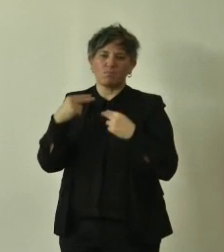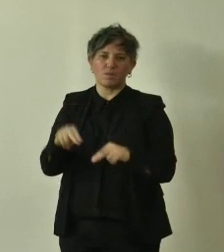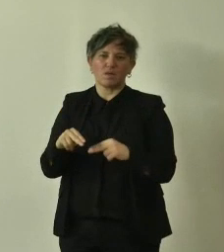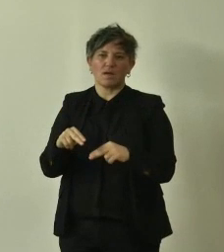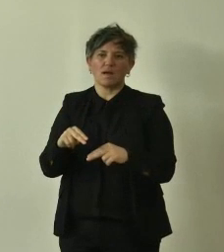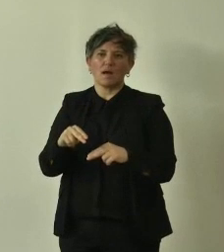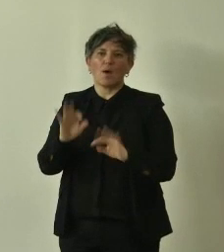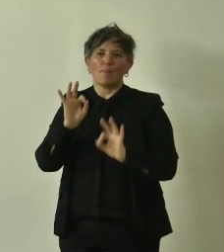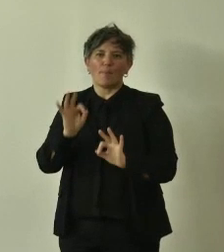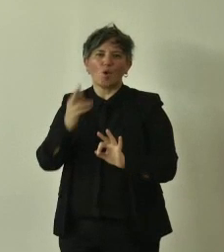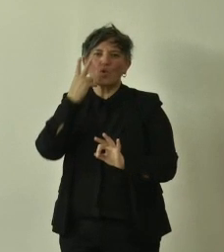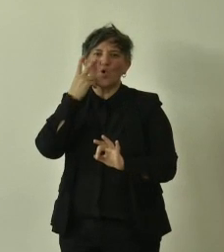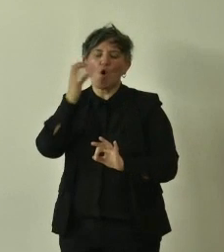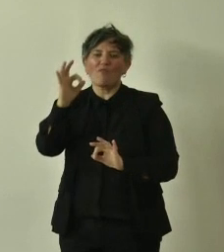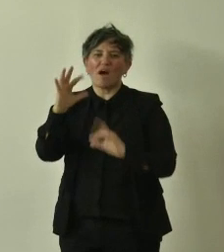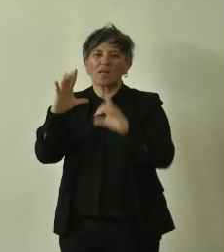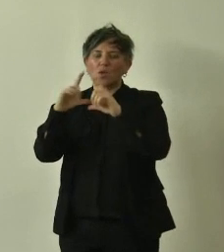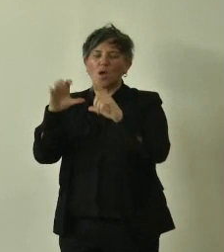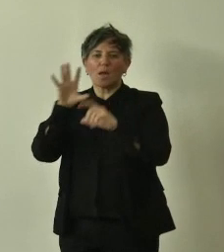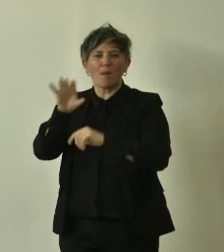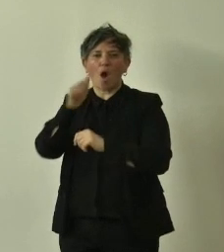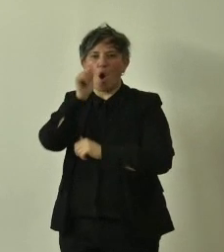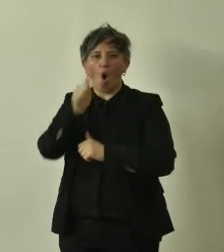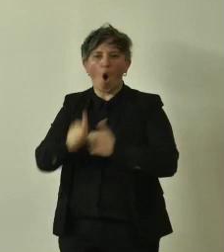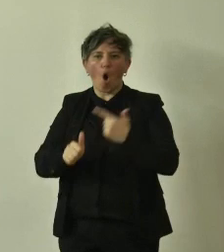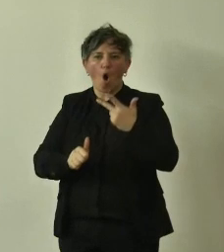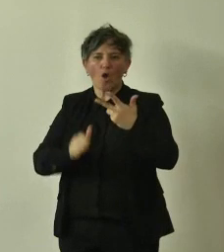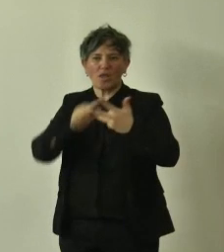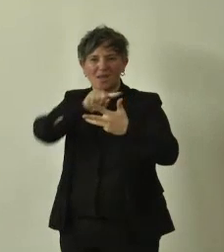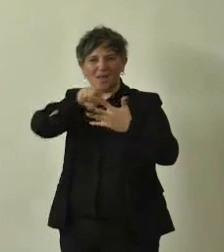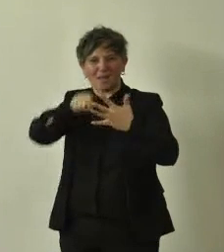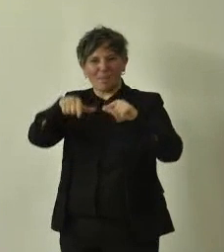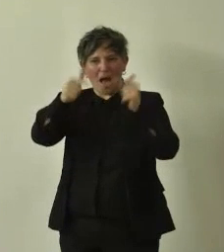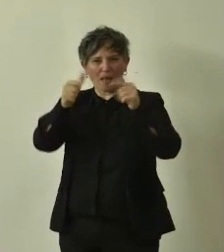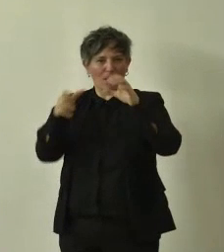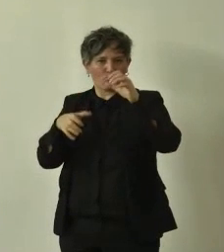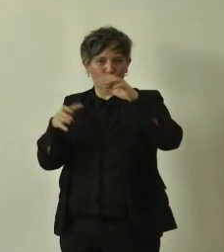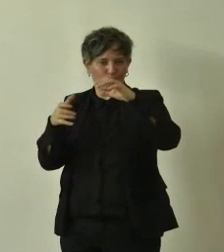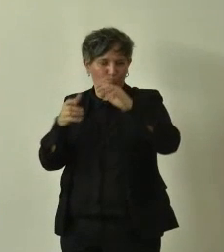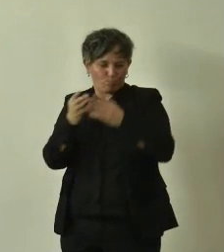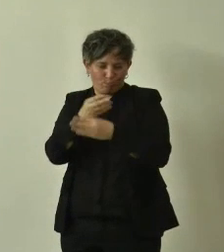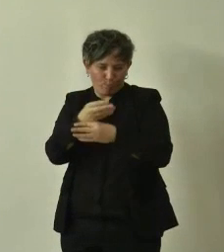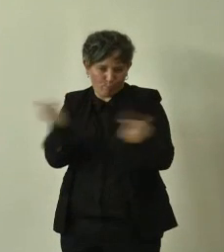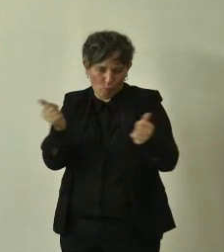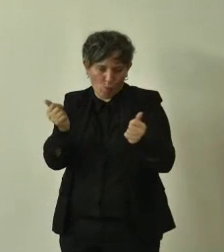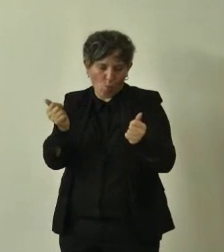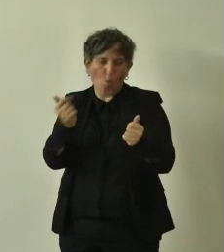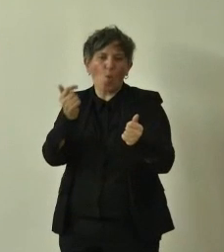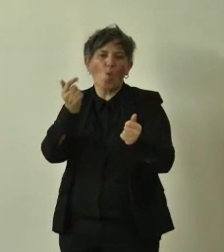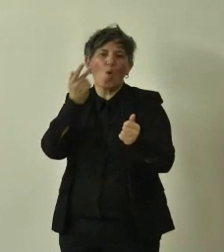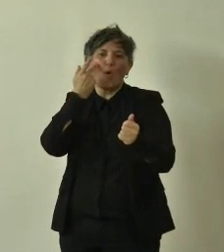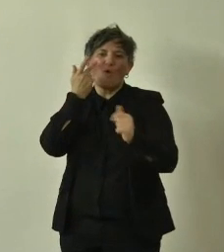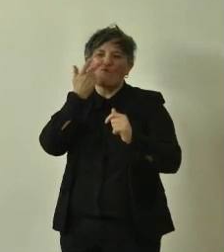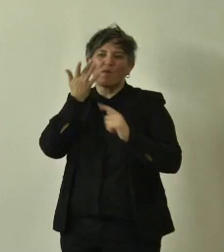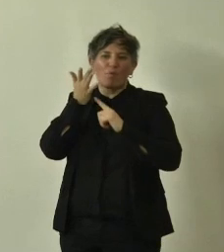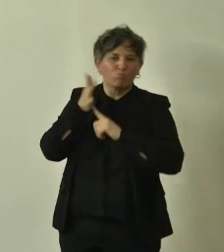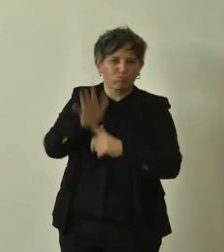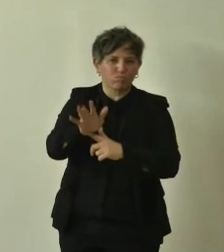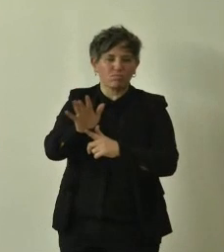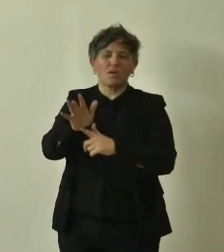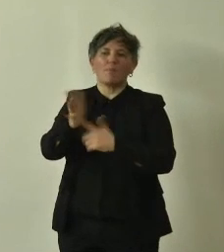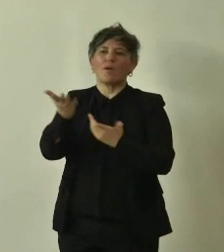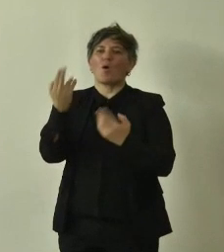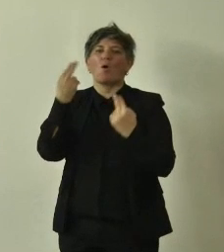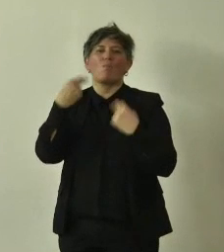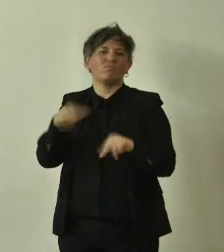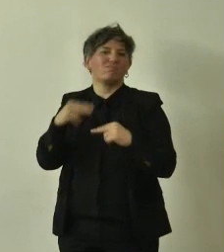riuscita a recuperare un'immagine per ciascuna di queste piante però ve li voglio citare perché fino